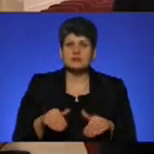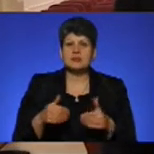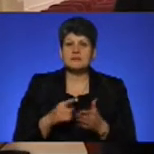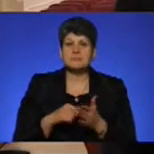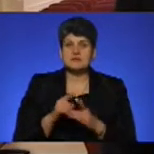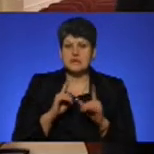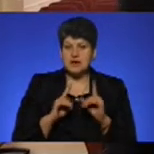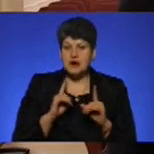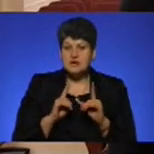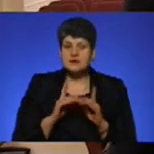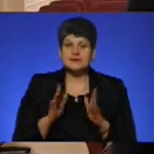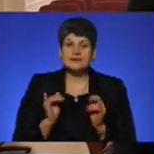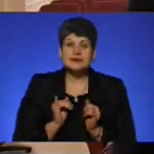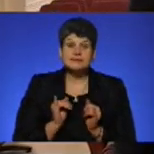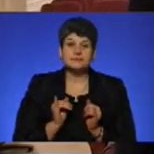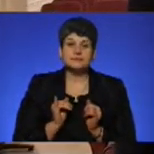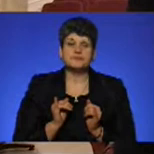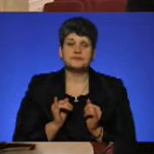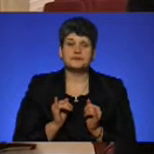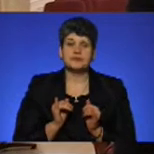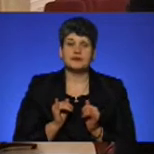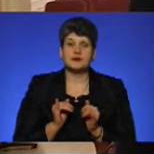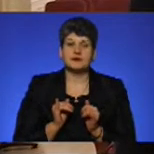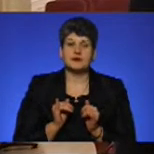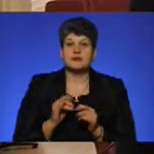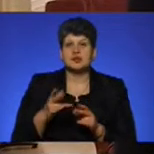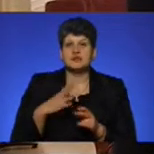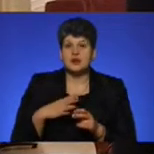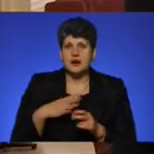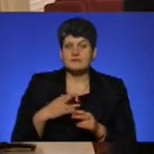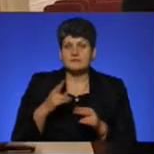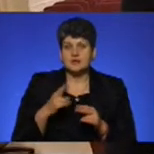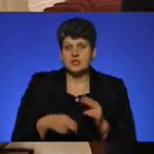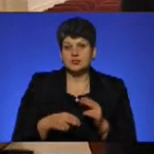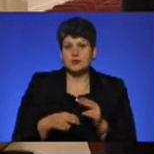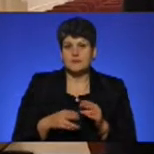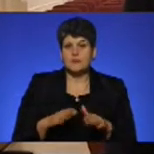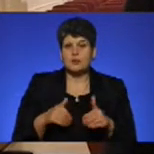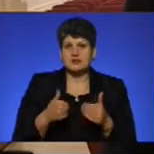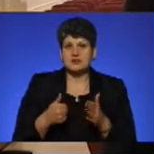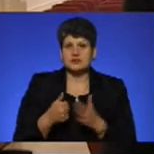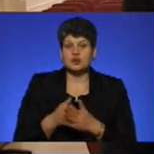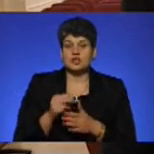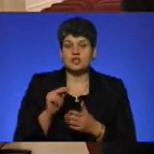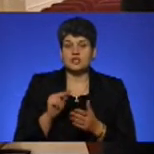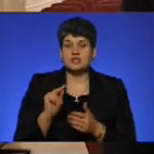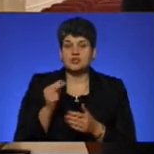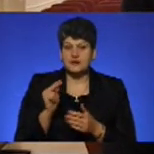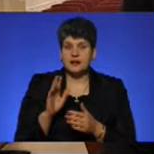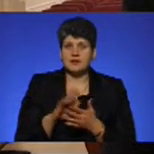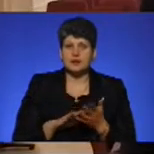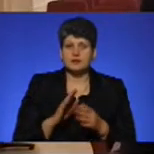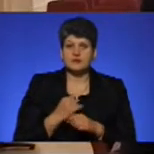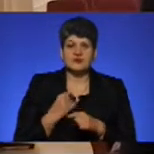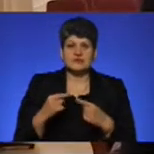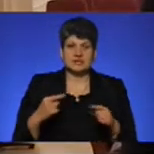раді і з дедлайном закінчення такої пропозиції до 24-4 години четверга. Далі будемо працювати з іншими